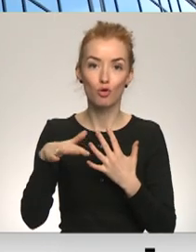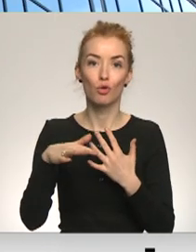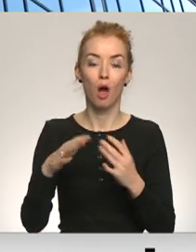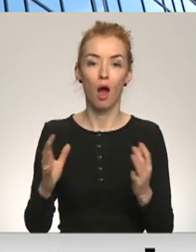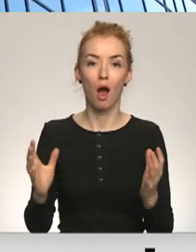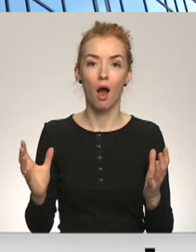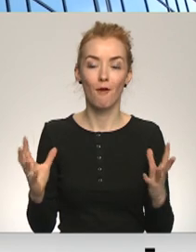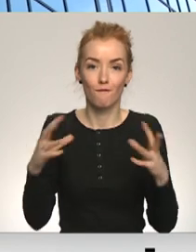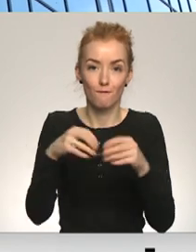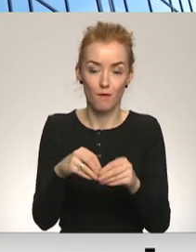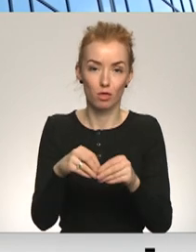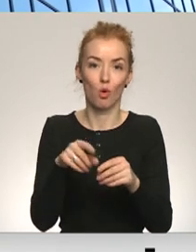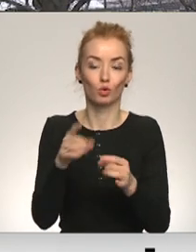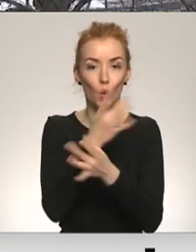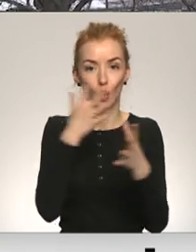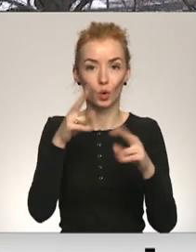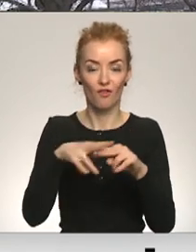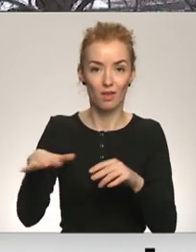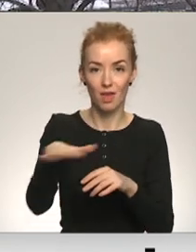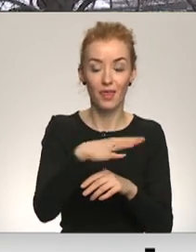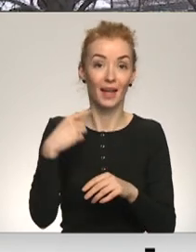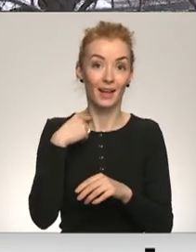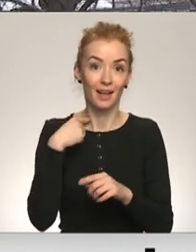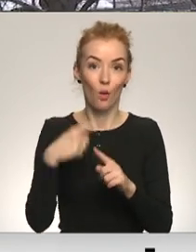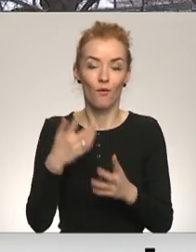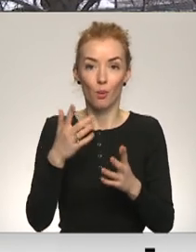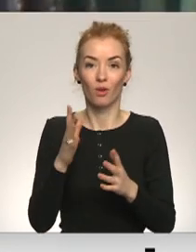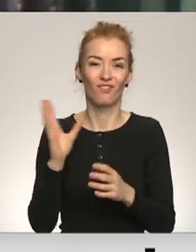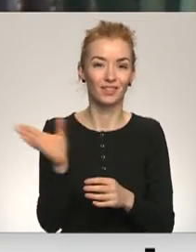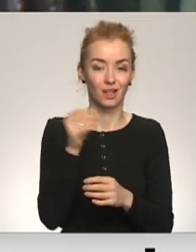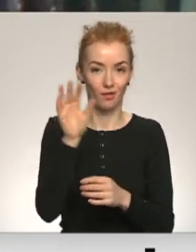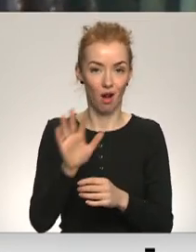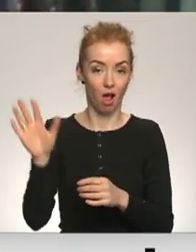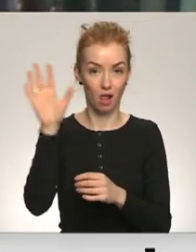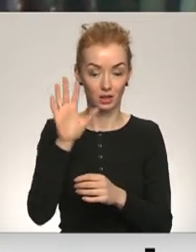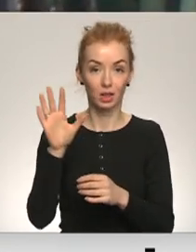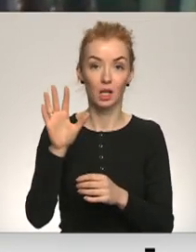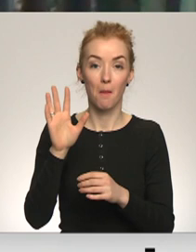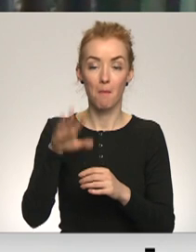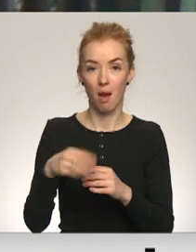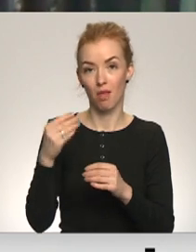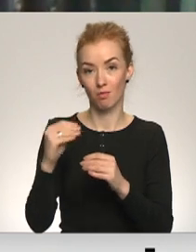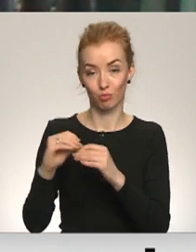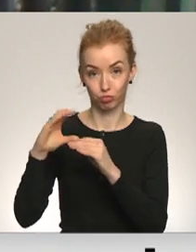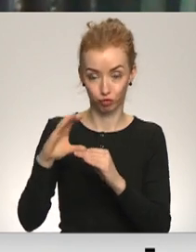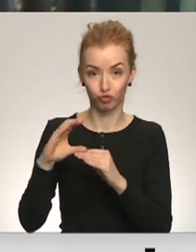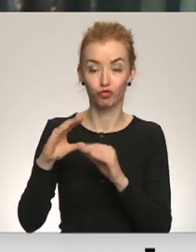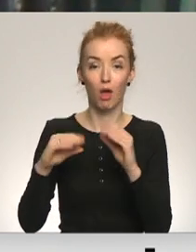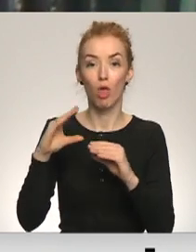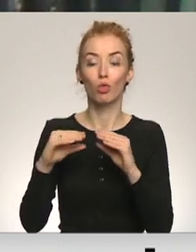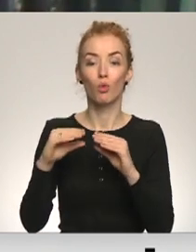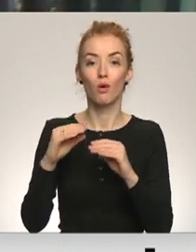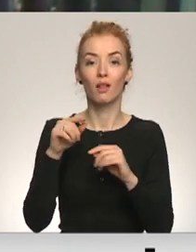centrālu kultūra telpu gan Rīgas, gan iespējams arī visas valsts kontekstā. Es atiecis finansējumu, tad šī ir tikai